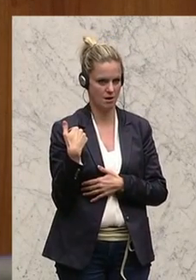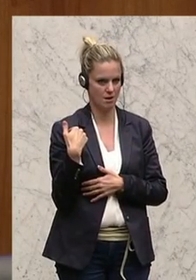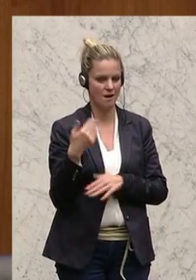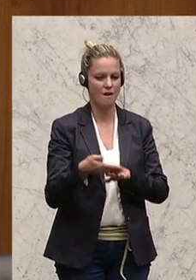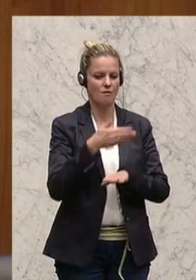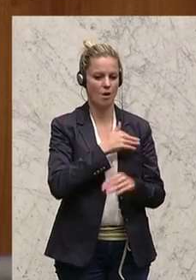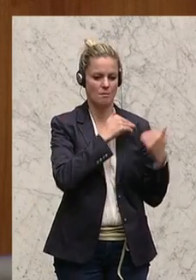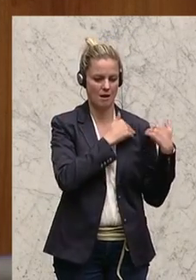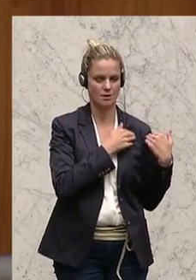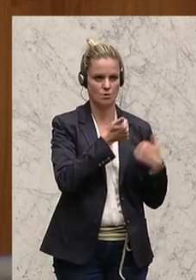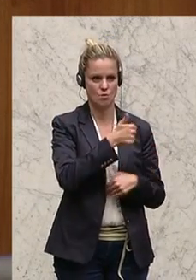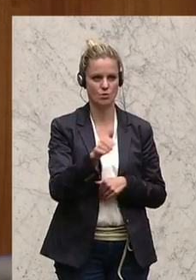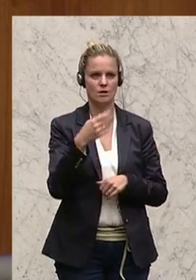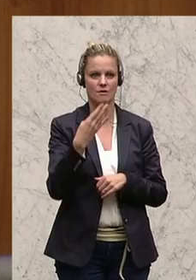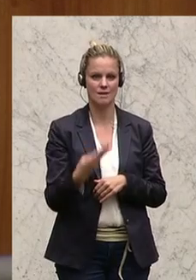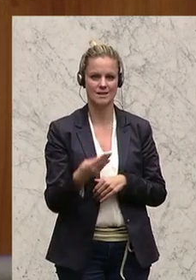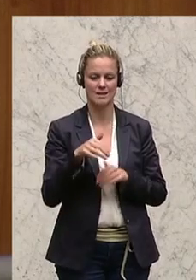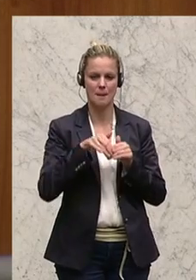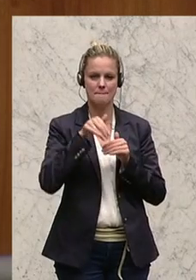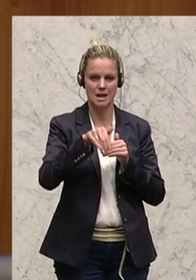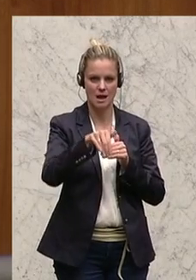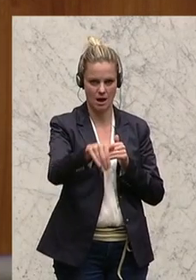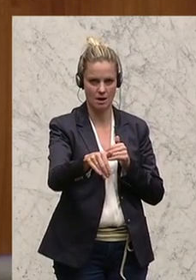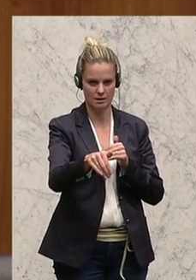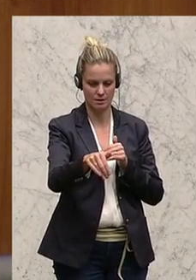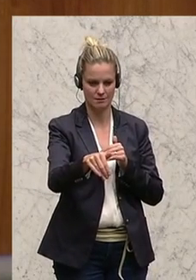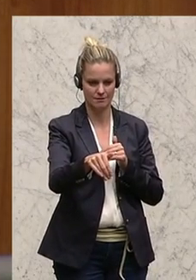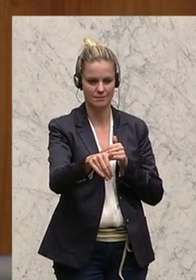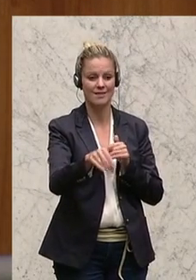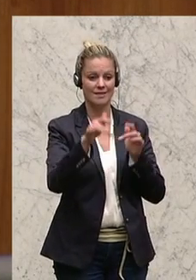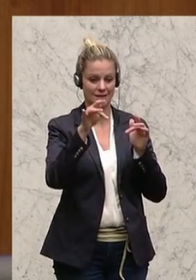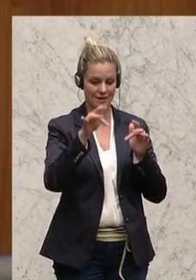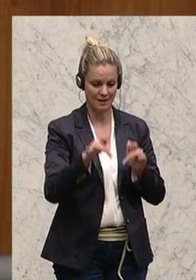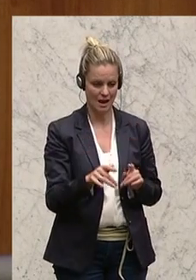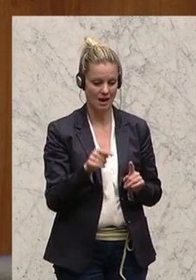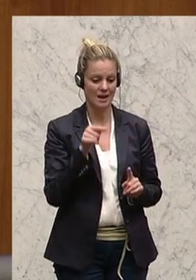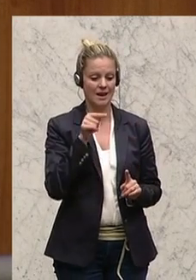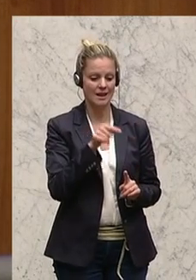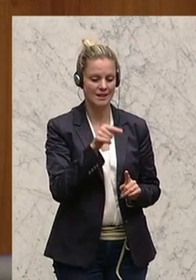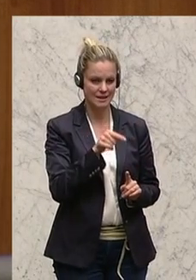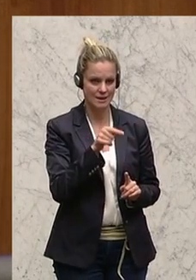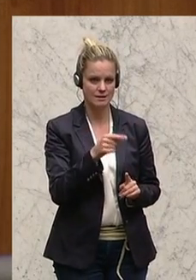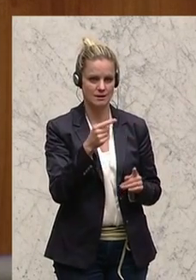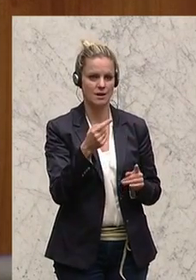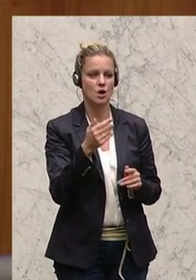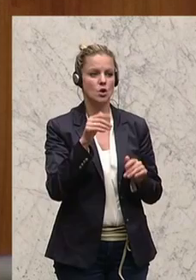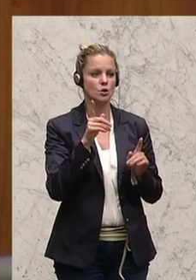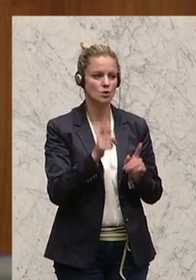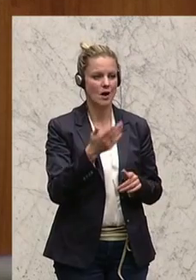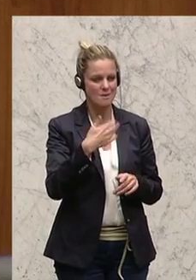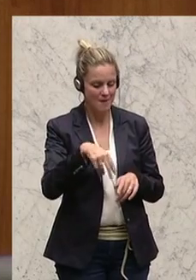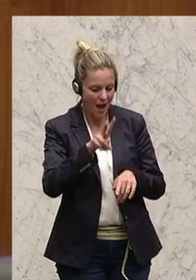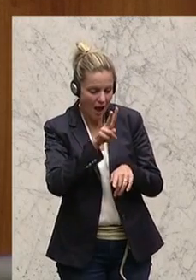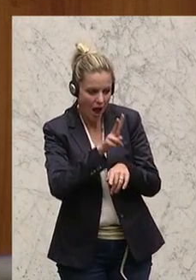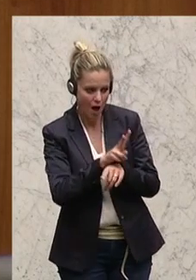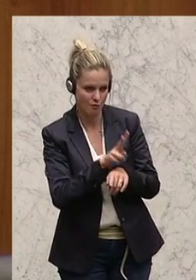Höhe von 140 Milliarden eingegangen und wir sollten in Zukunft mit diesen Vorbelastungen sorgsamer umgehen, um nicht, wie von